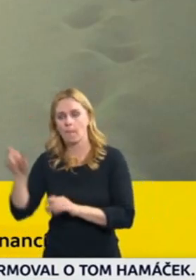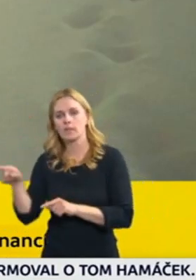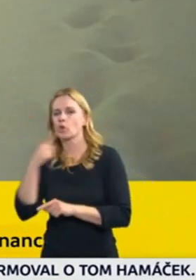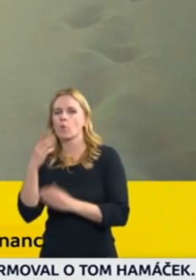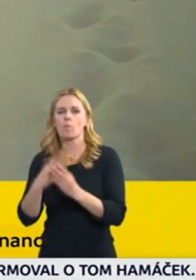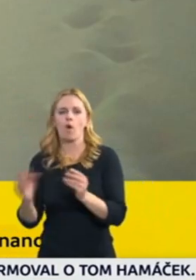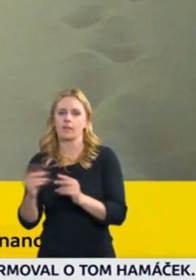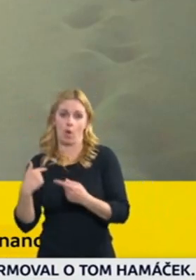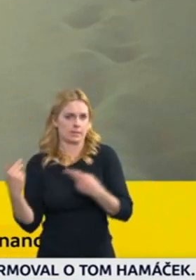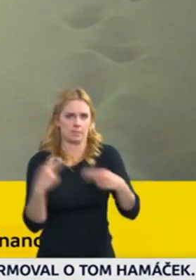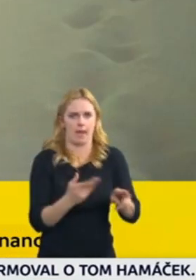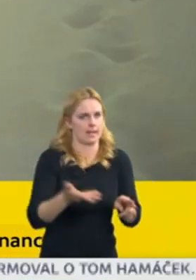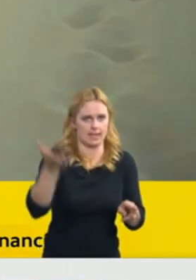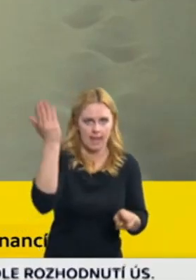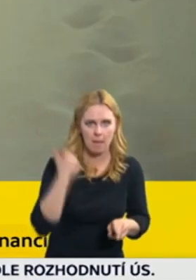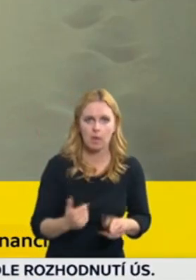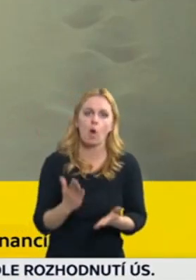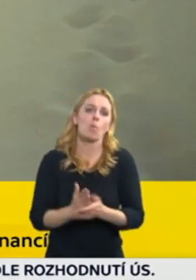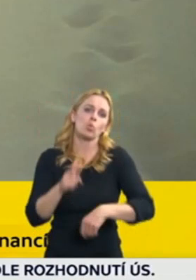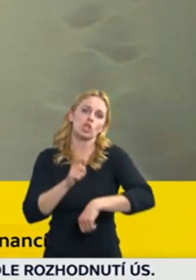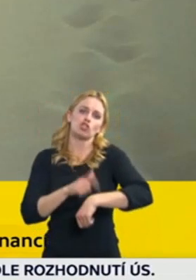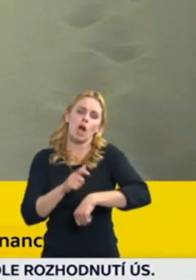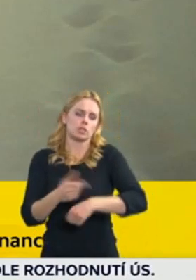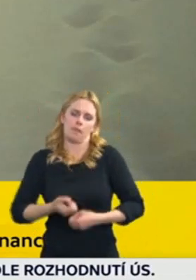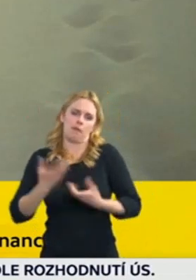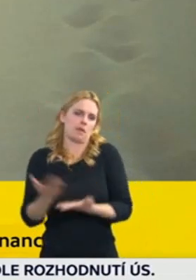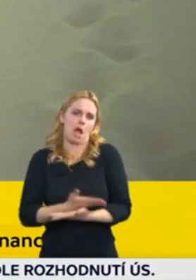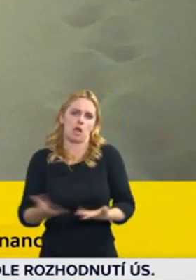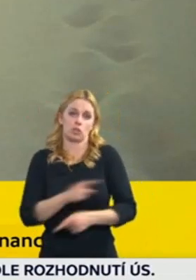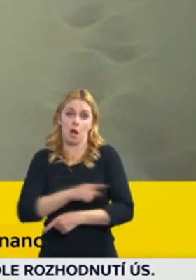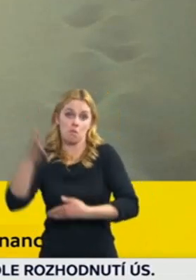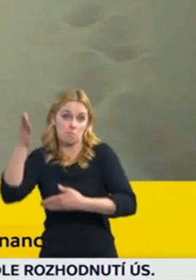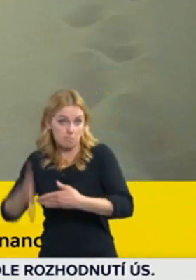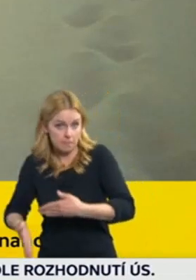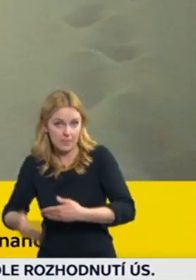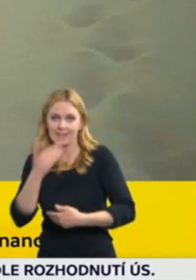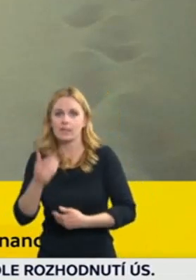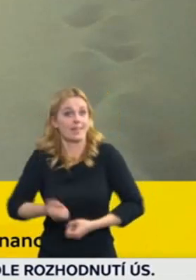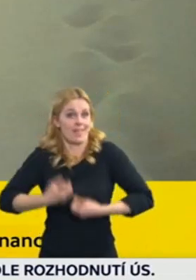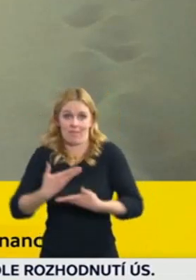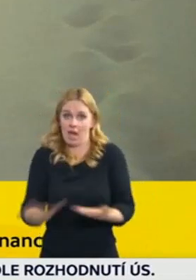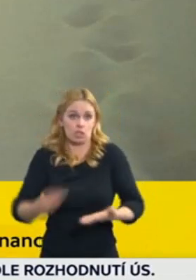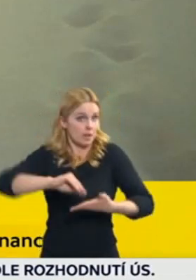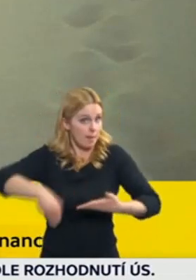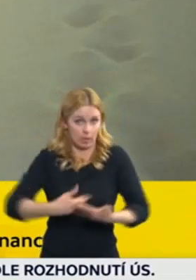nechal marně uplynou lhůtu a daňový balíček tak nabil účinnosti k 1. lednu